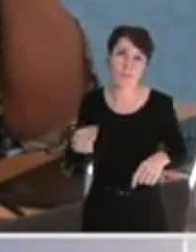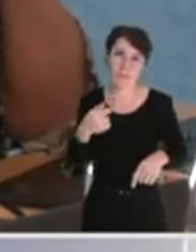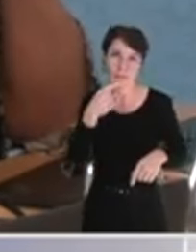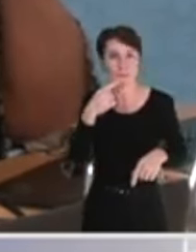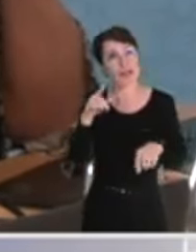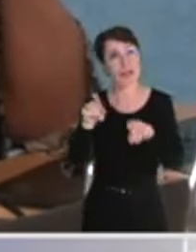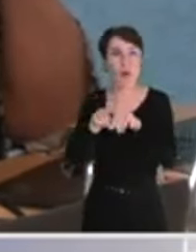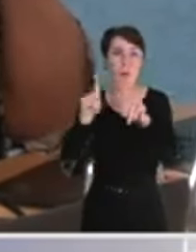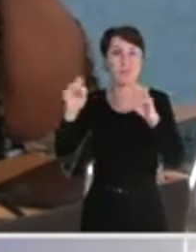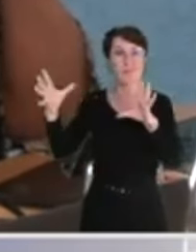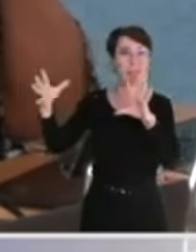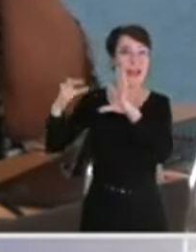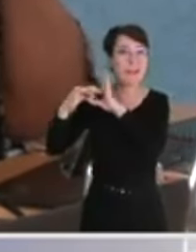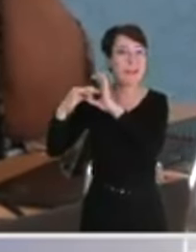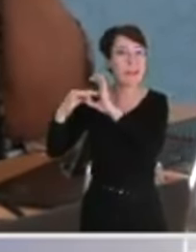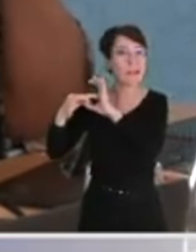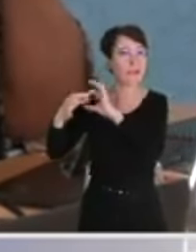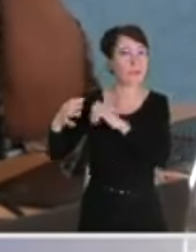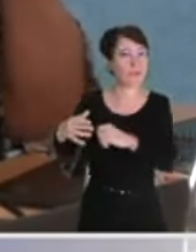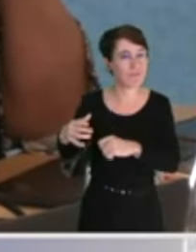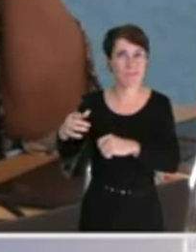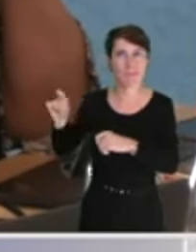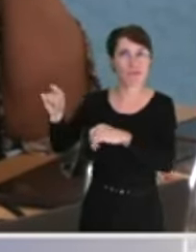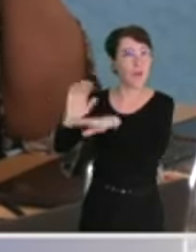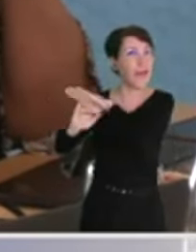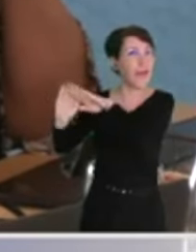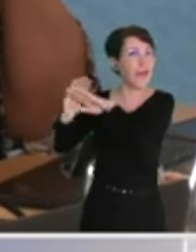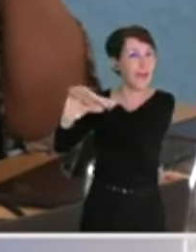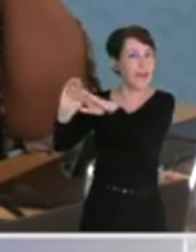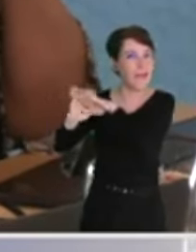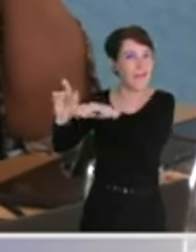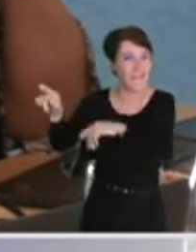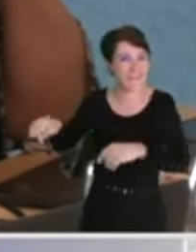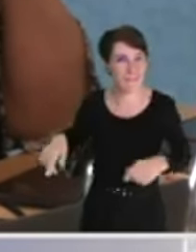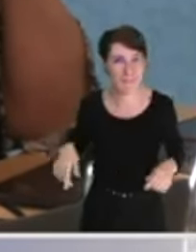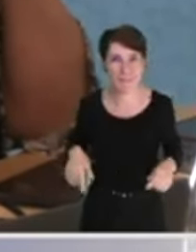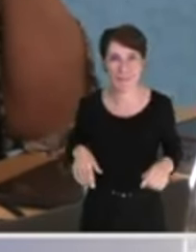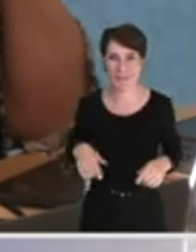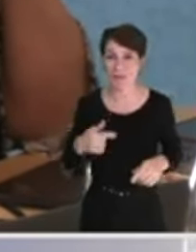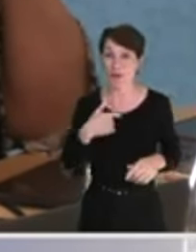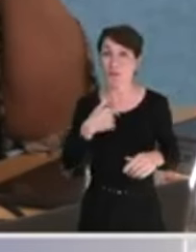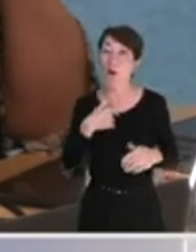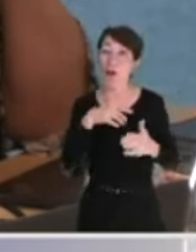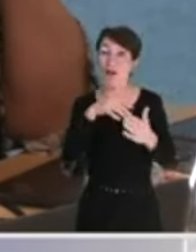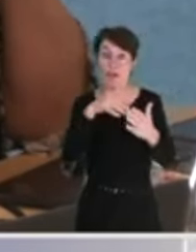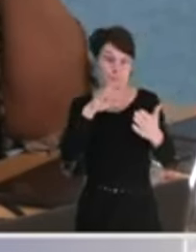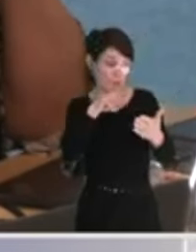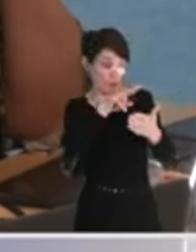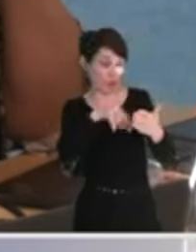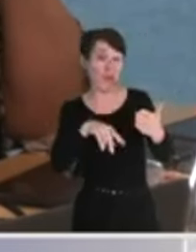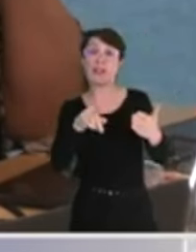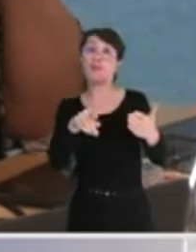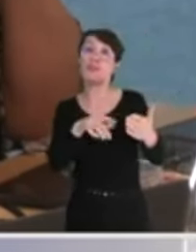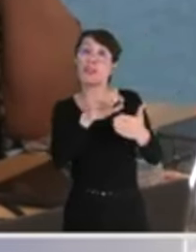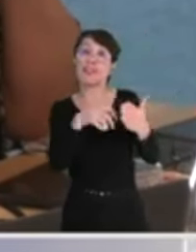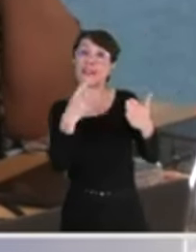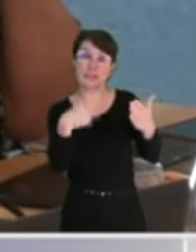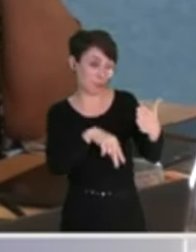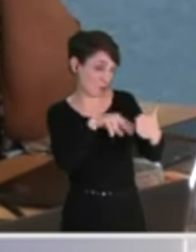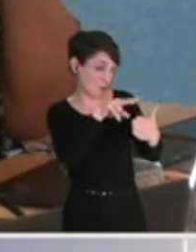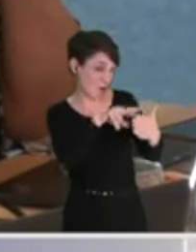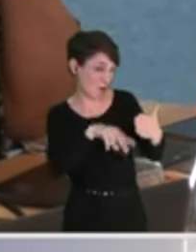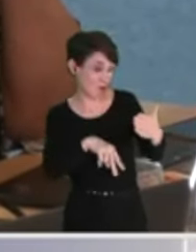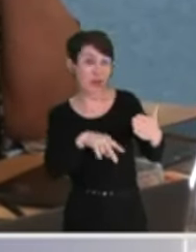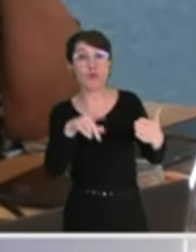forme d'allié. Moi, je ne reprends pas. J'avais noté votre éditorial et comme Émilie Chalas l'a bien